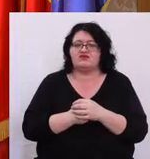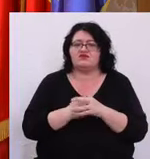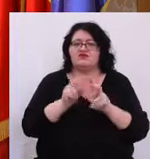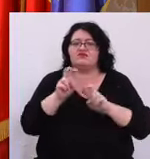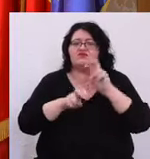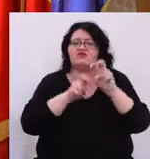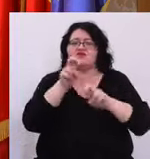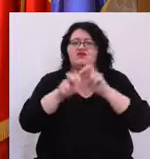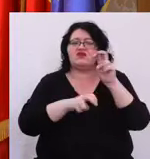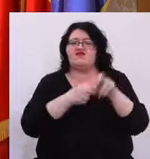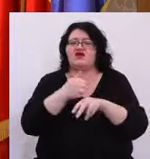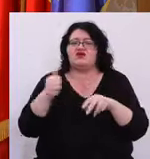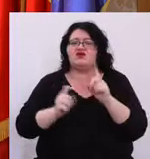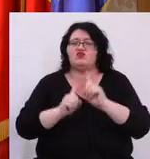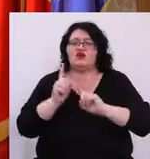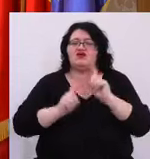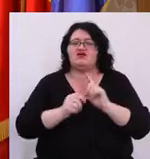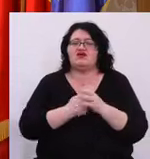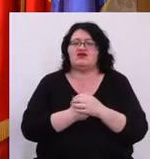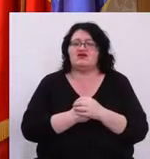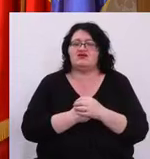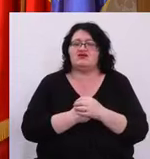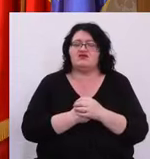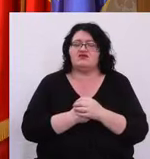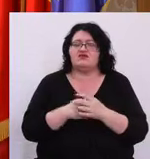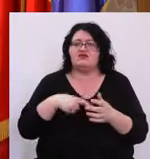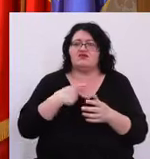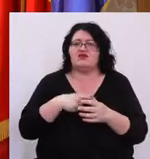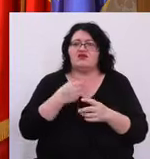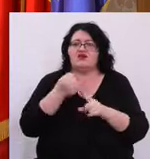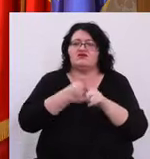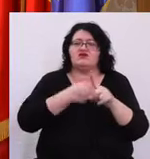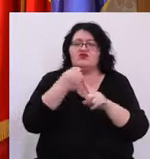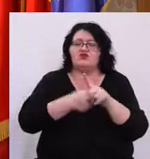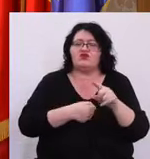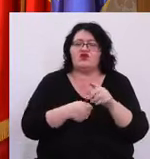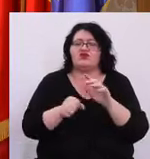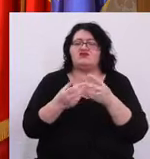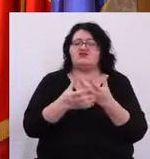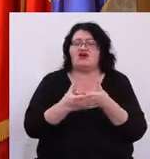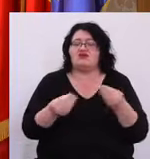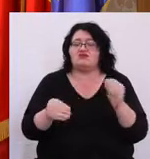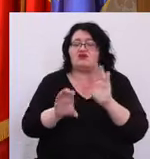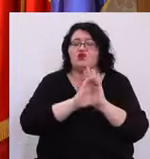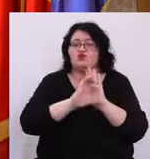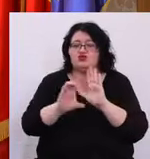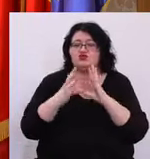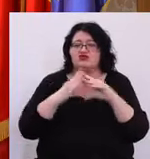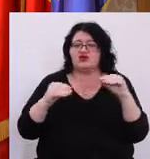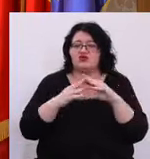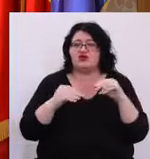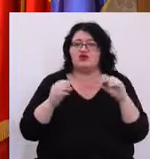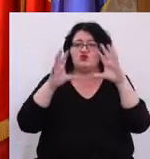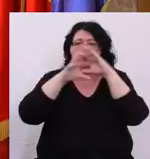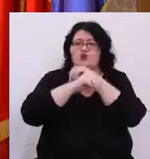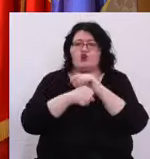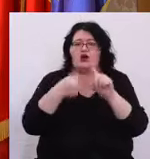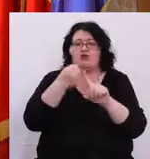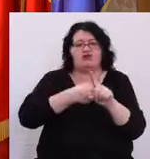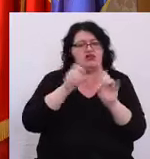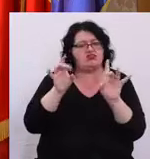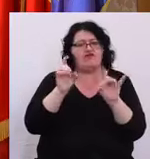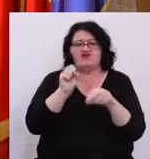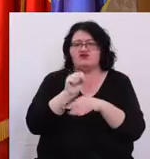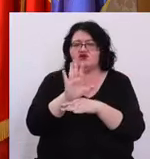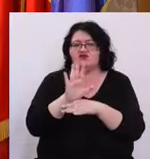Verifică doar dacă este un protest constituțional Aceste proteste de azi noapte, bineînțeles că nu au fost